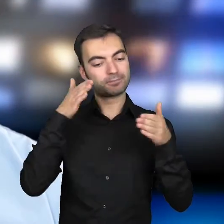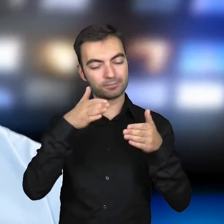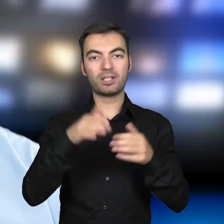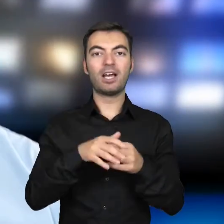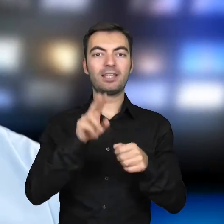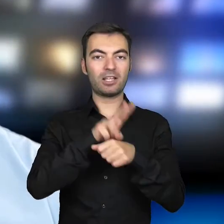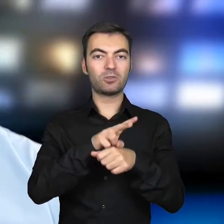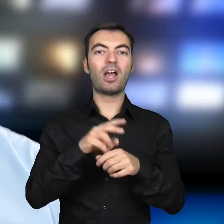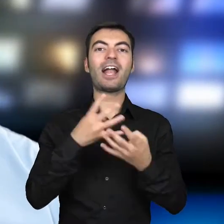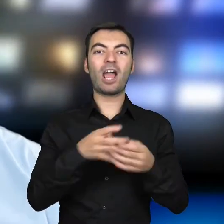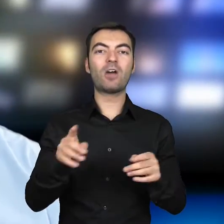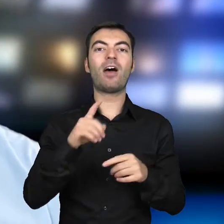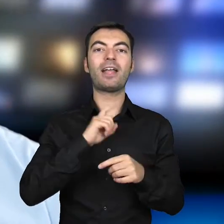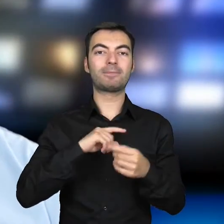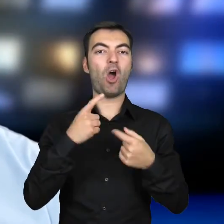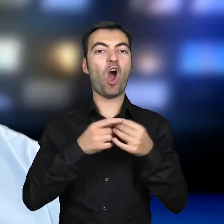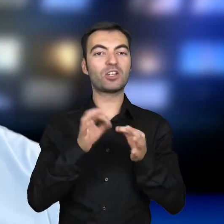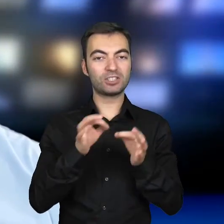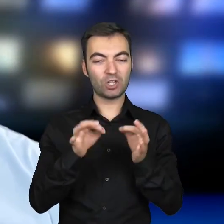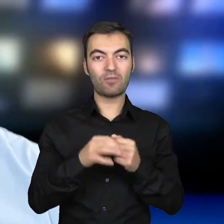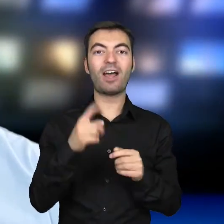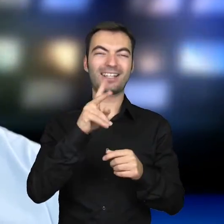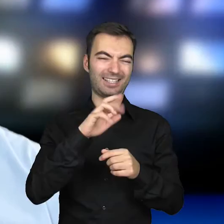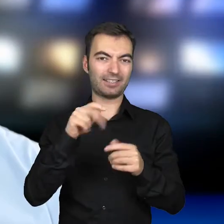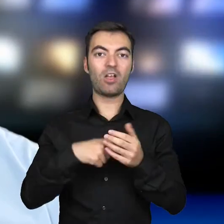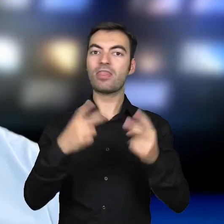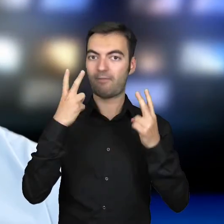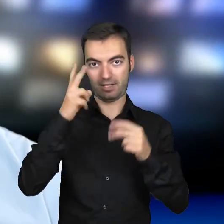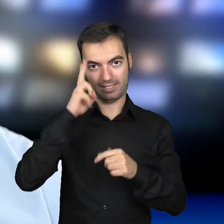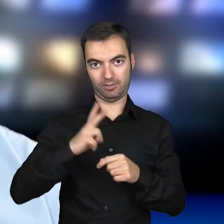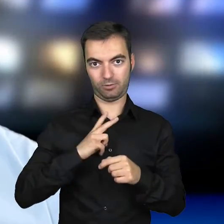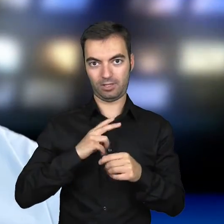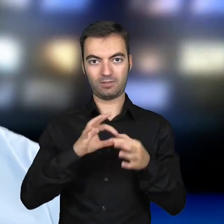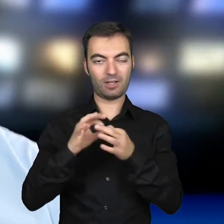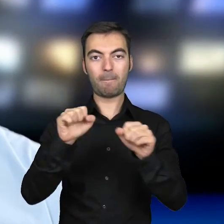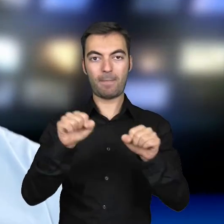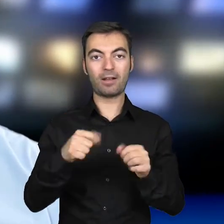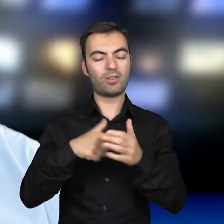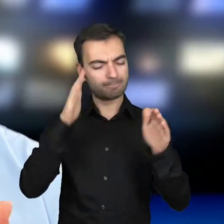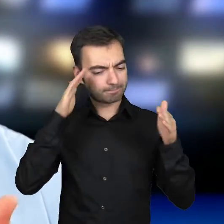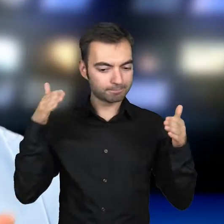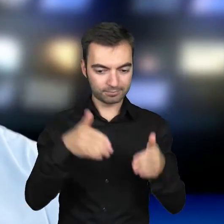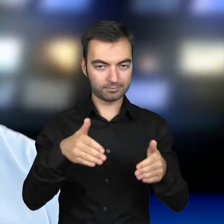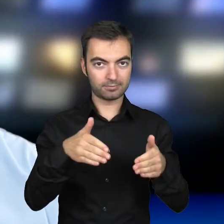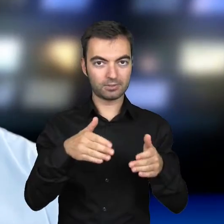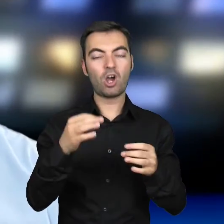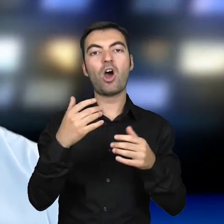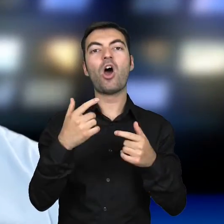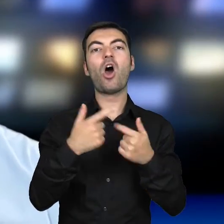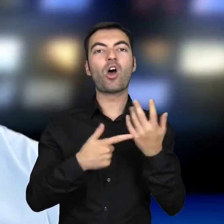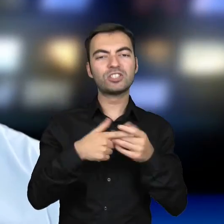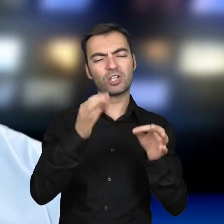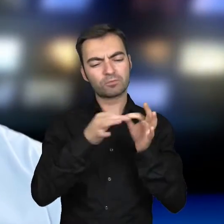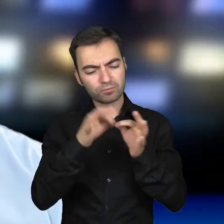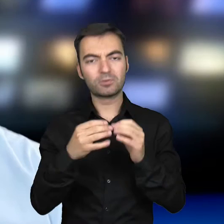Krajowa Izba Rozliczeniowa, czyli w skrócie KIR, a to jedna z najważniejszych instytucji w naszym sektorze bankowym, zajmująca się właśnie